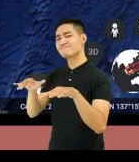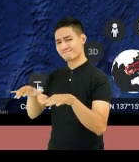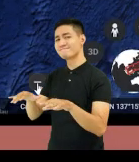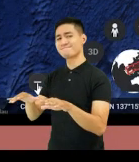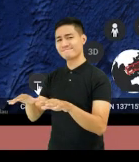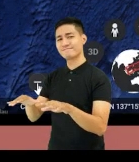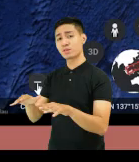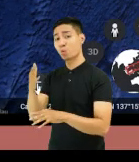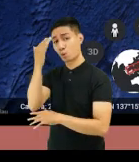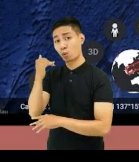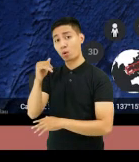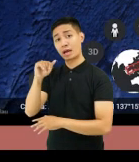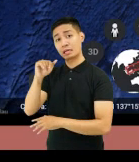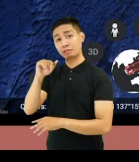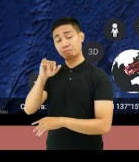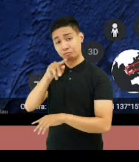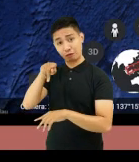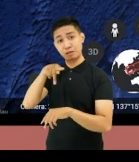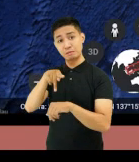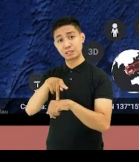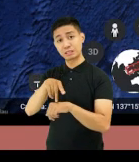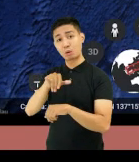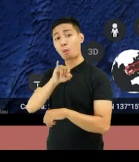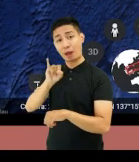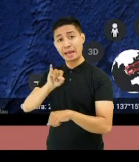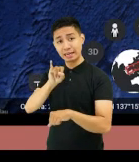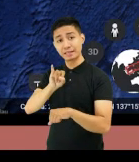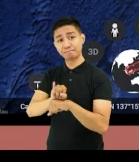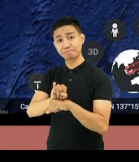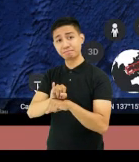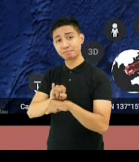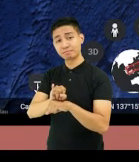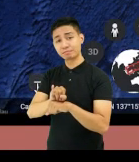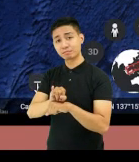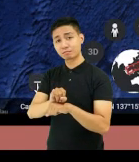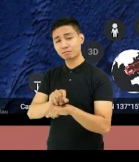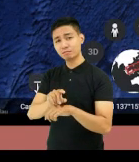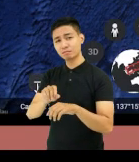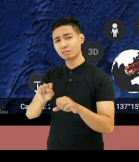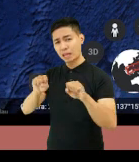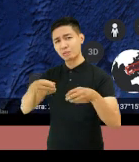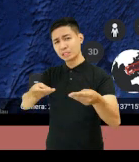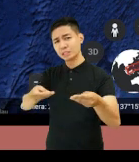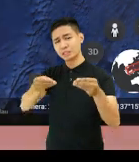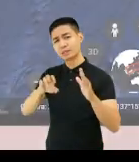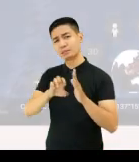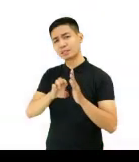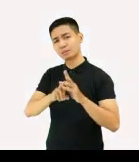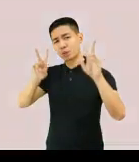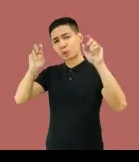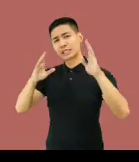ng anyong tubig dahil tayo ay isang kapuluan. Kaya mo bang magbigay ng